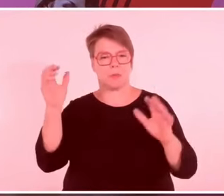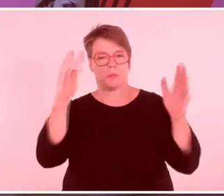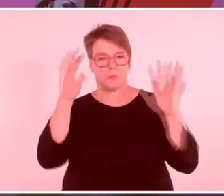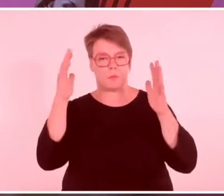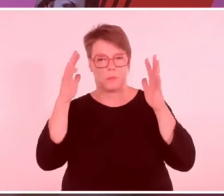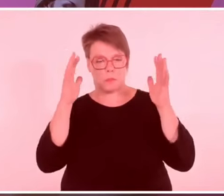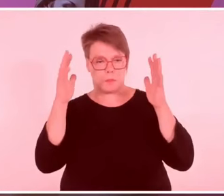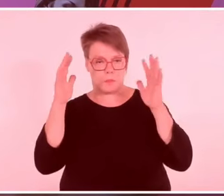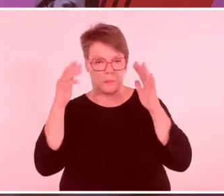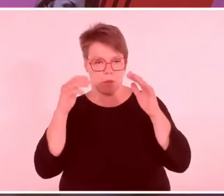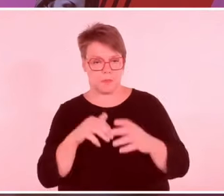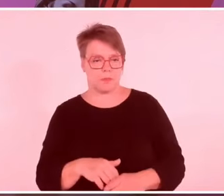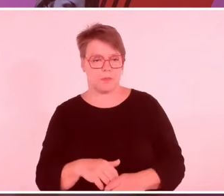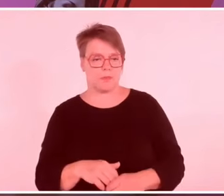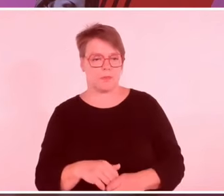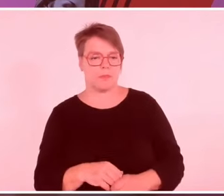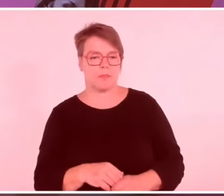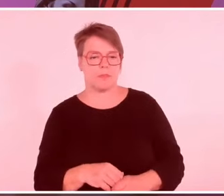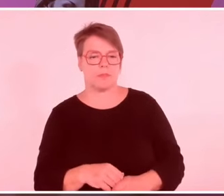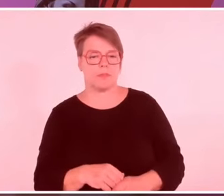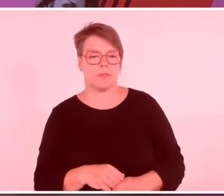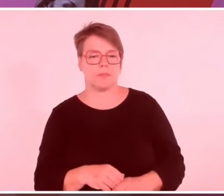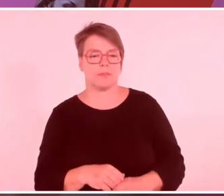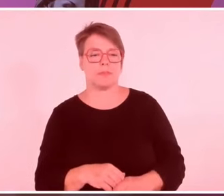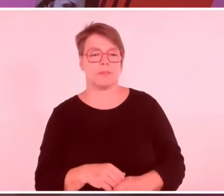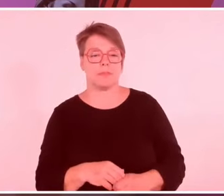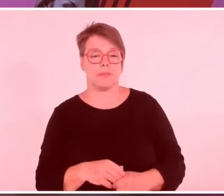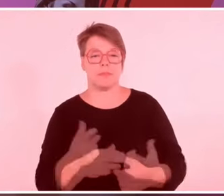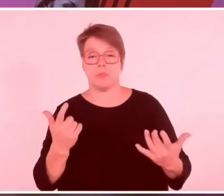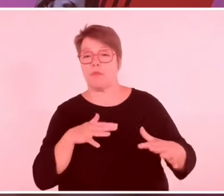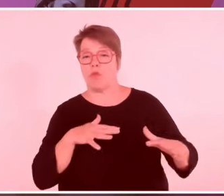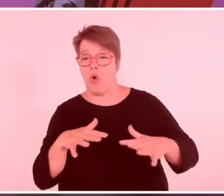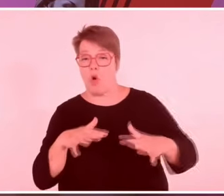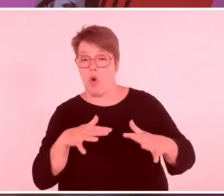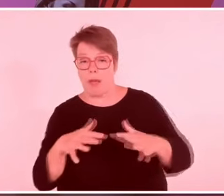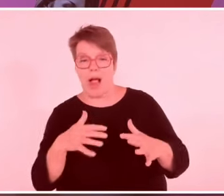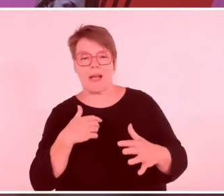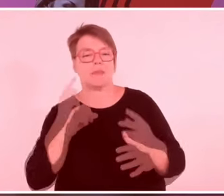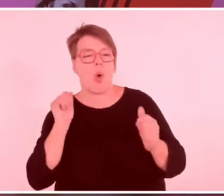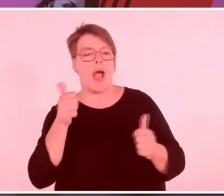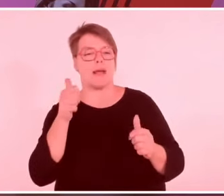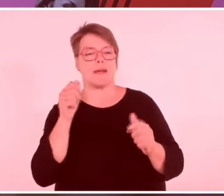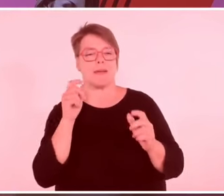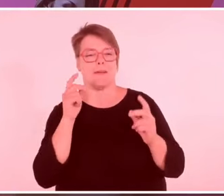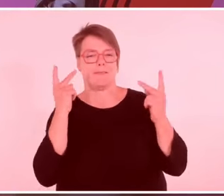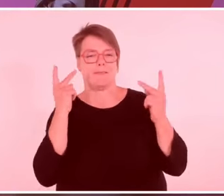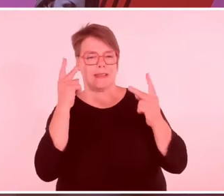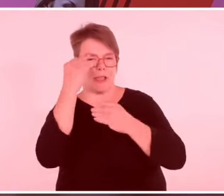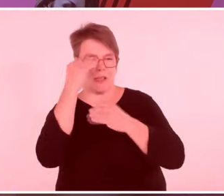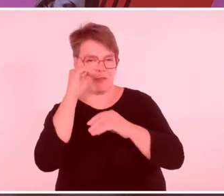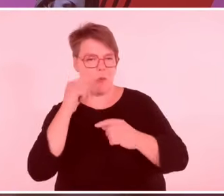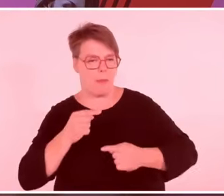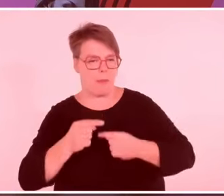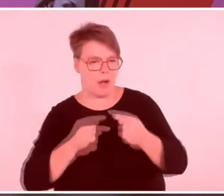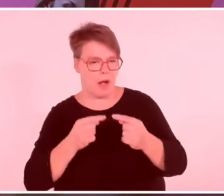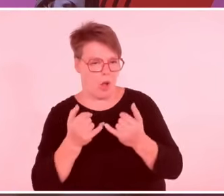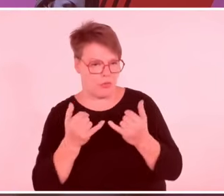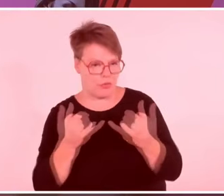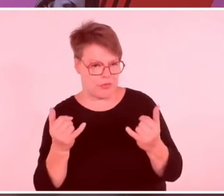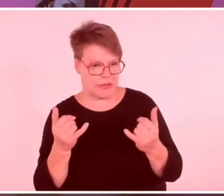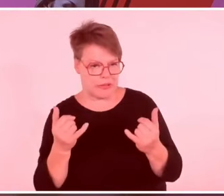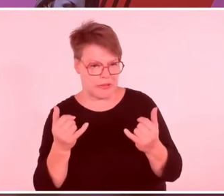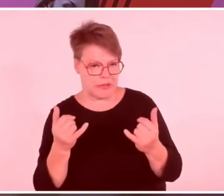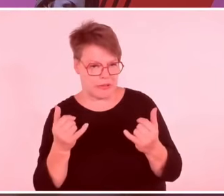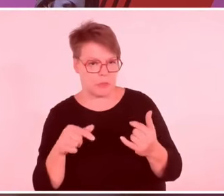Und zwar werden gleich direkt nach dem traditionellen Hammerschlag einige Ehrengäste, die hier heute im Saal sind,